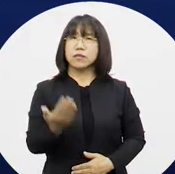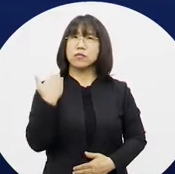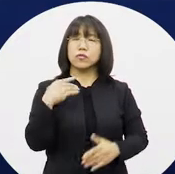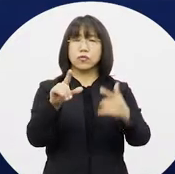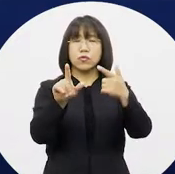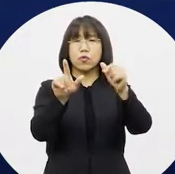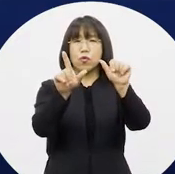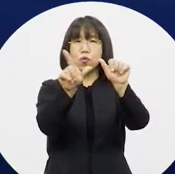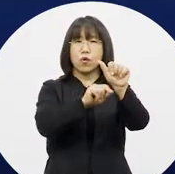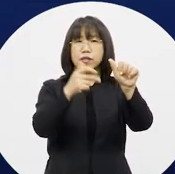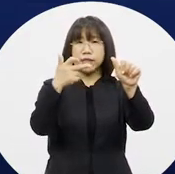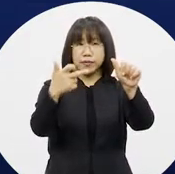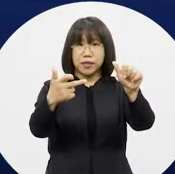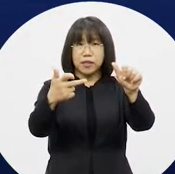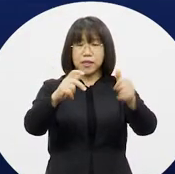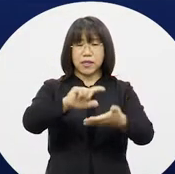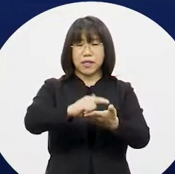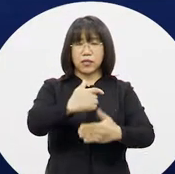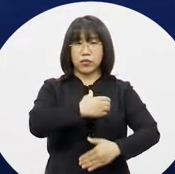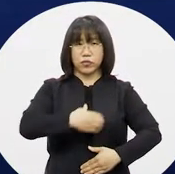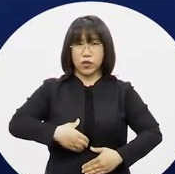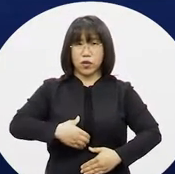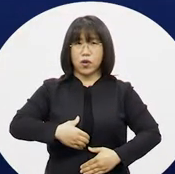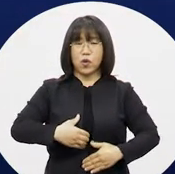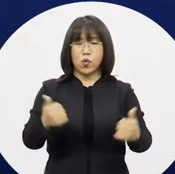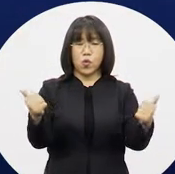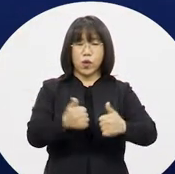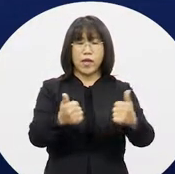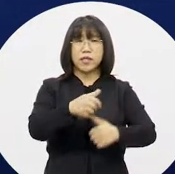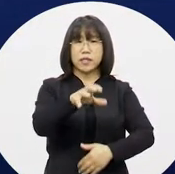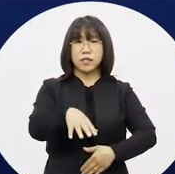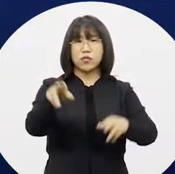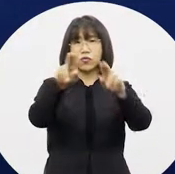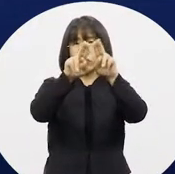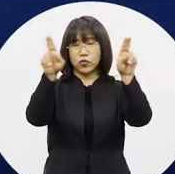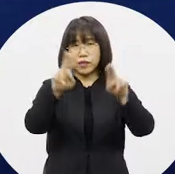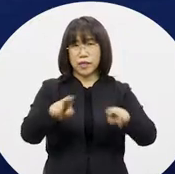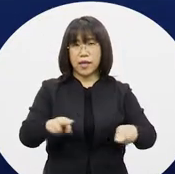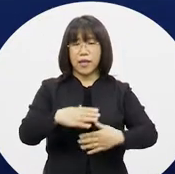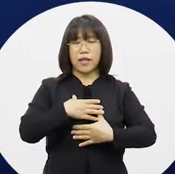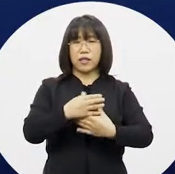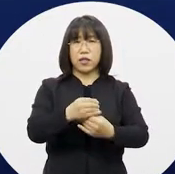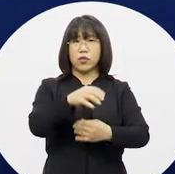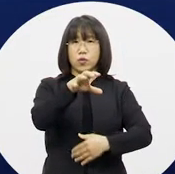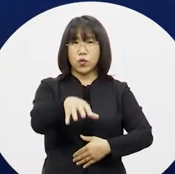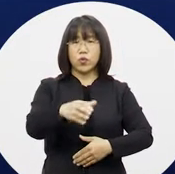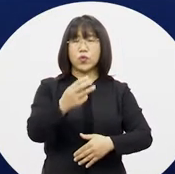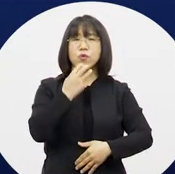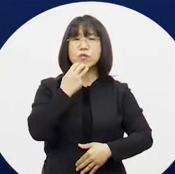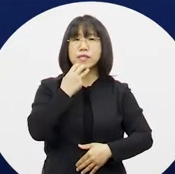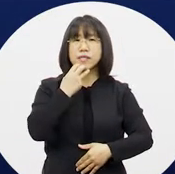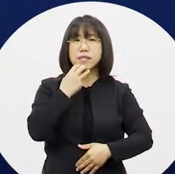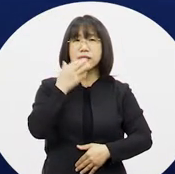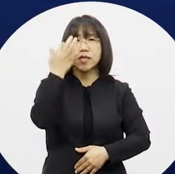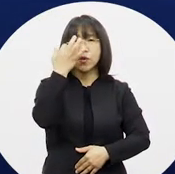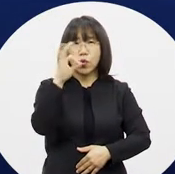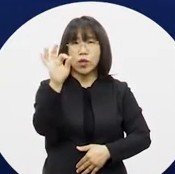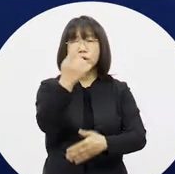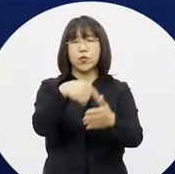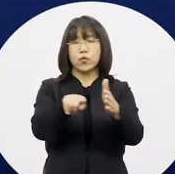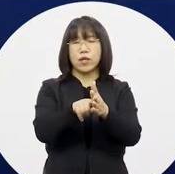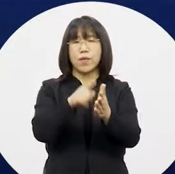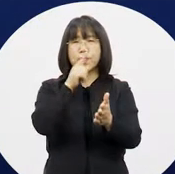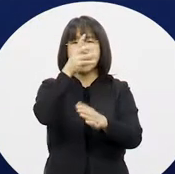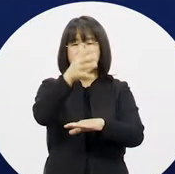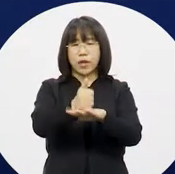지난 17일 강서구청 대회의실에서 국제안전도시 공인사업 지원 및 성과평가 연구용역